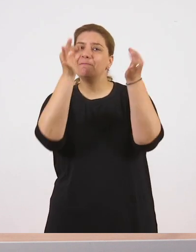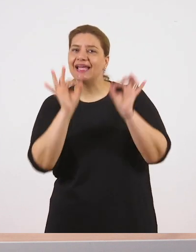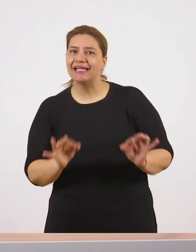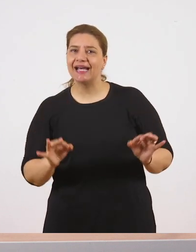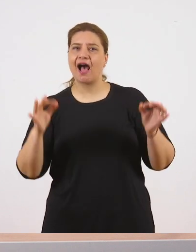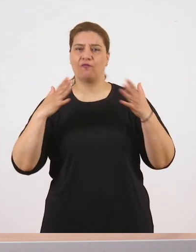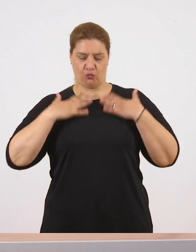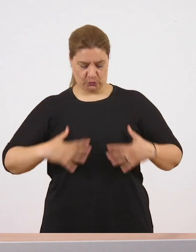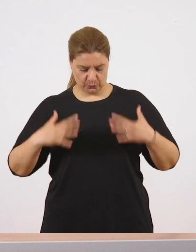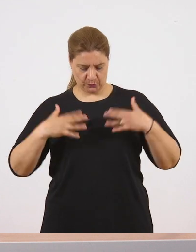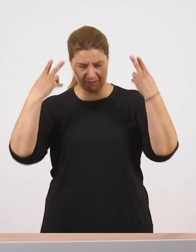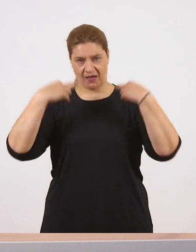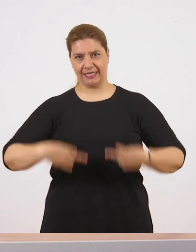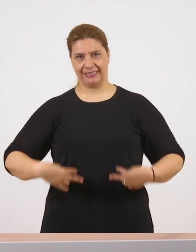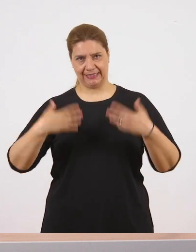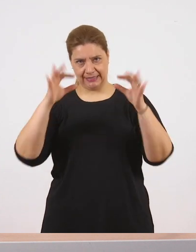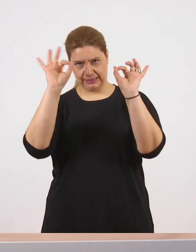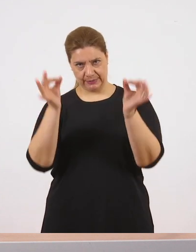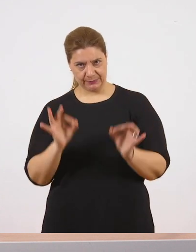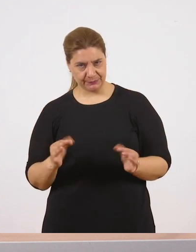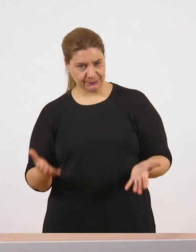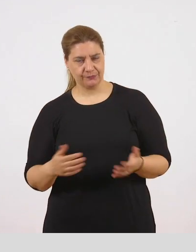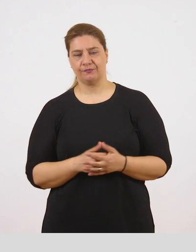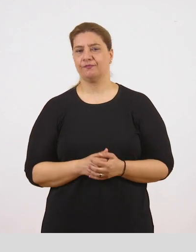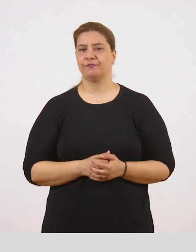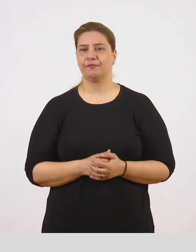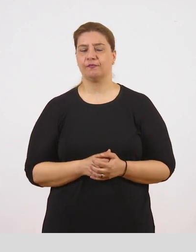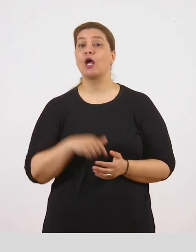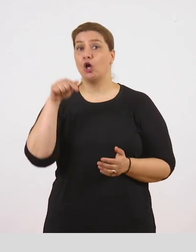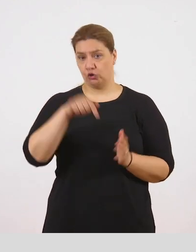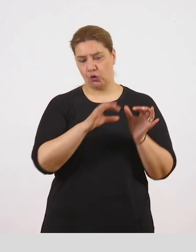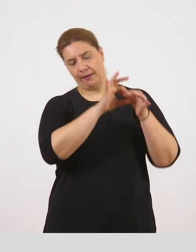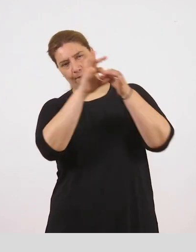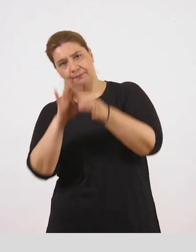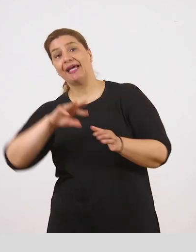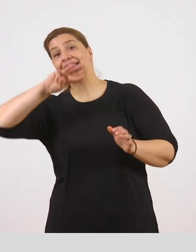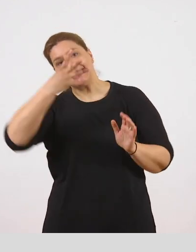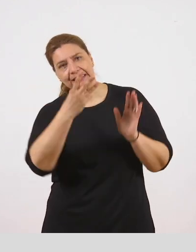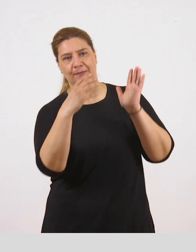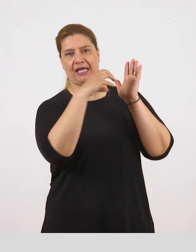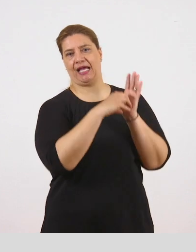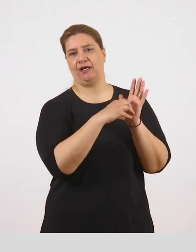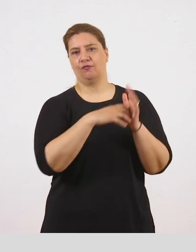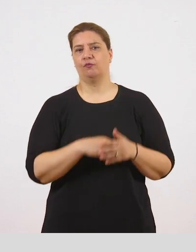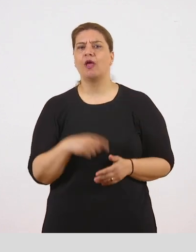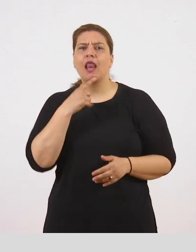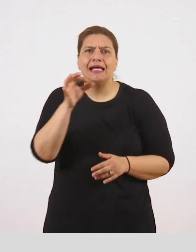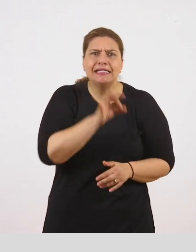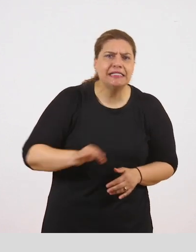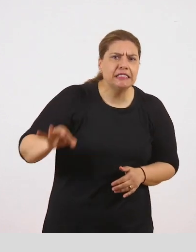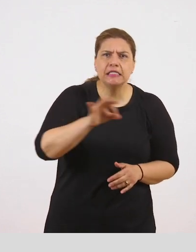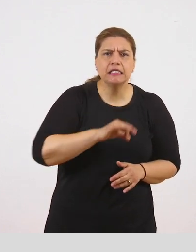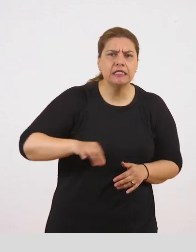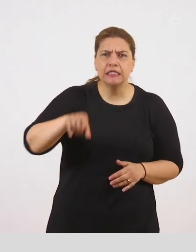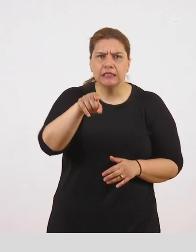εξωτερική εμφάνιση του προσώπου που περιγράφουμε. Πάμε λοιπόν να προχωρήσουμε στην επόμενη παράγραφο. Δεν ήξερα